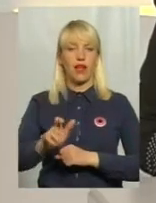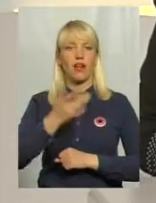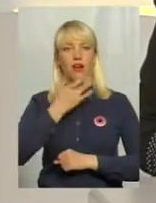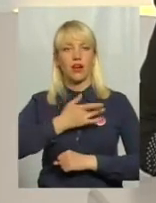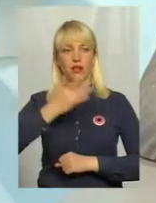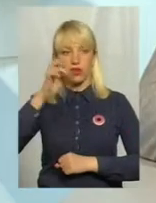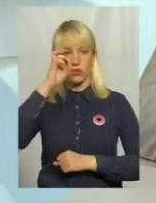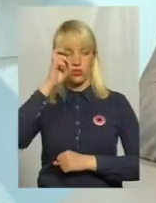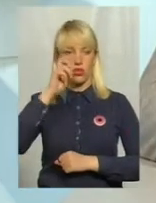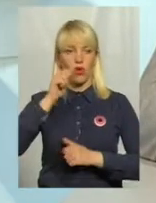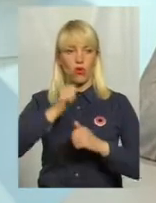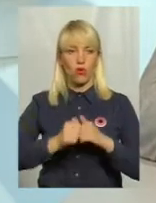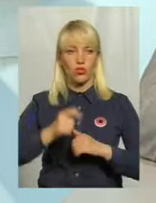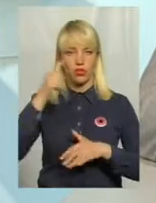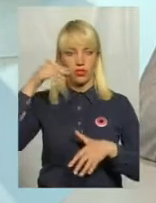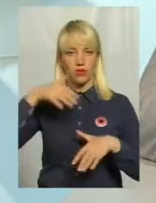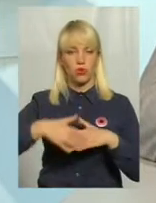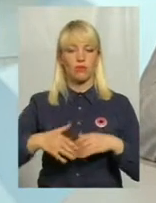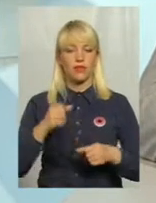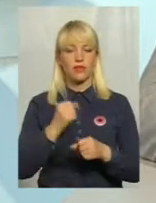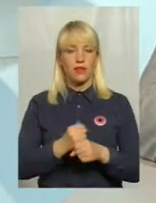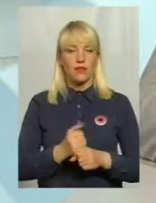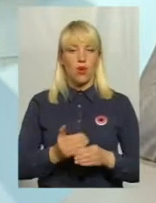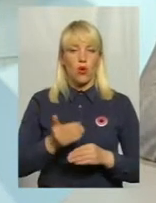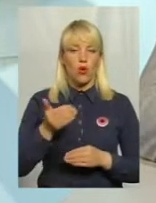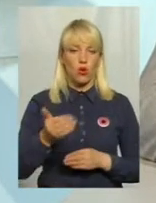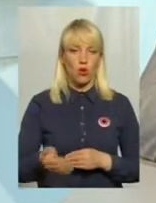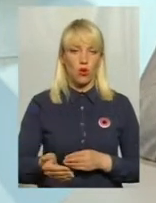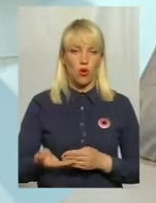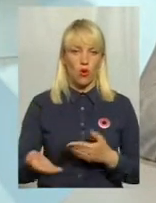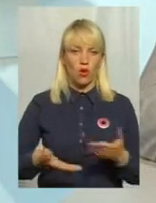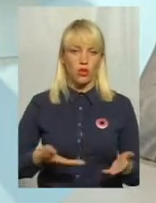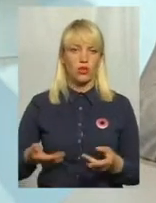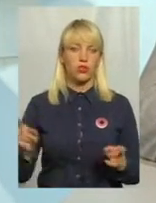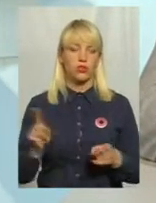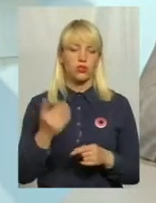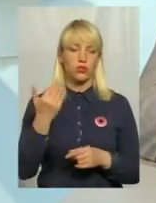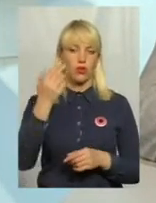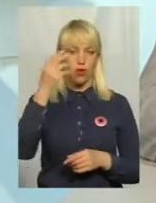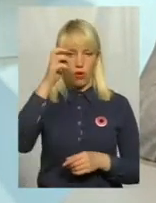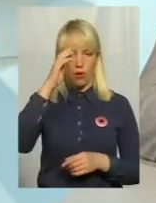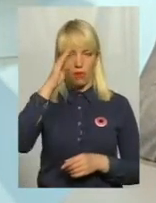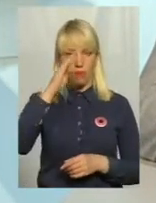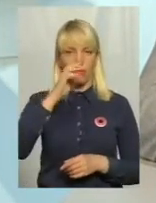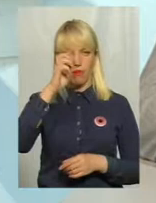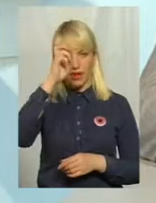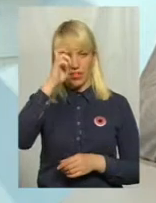Кожен свідомо здійснював крок, тому що знав, що його батьківщина перебуває в небезпеці.